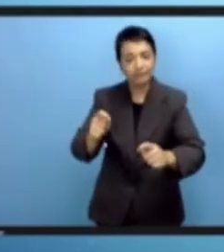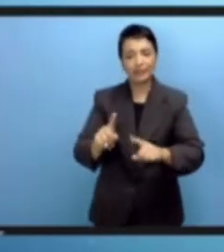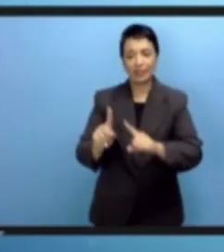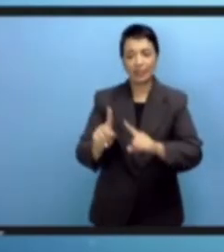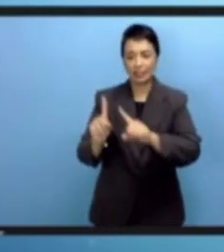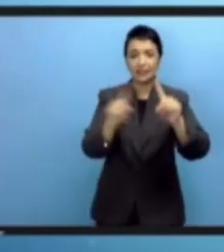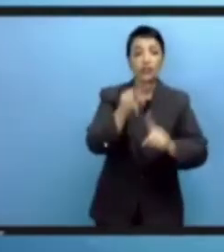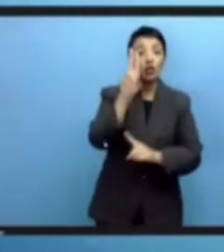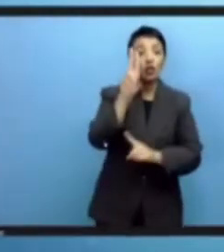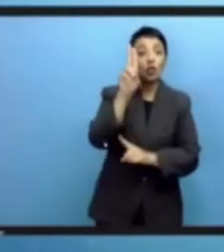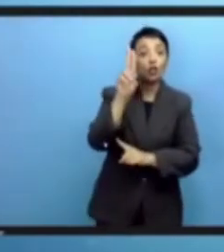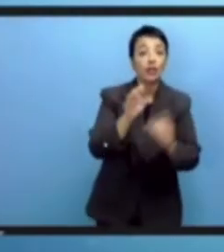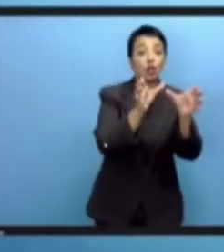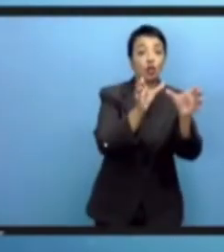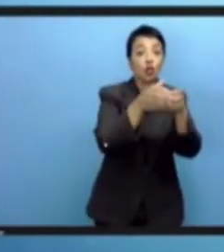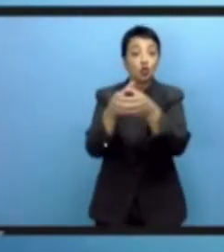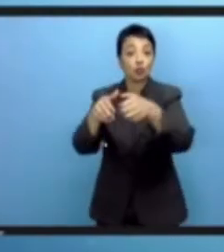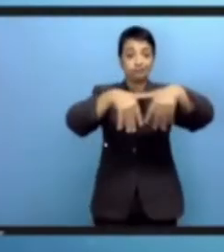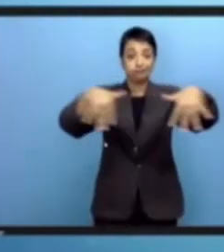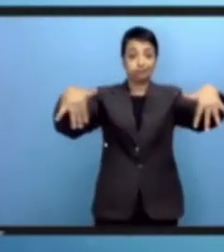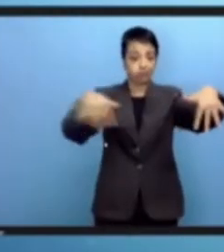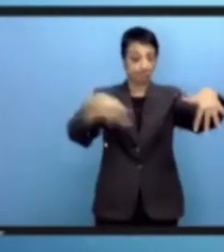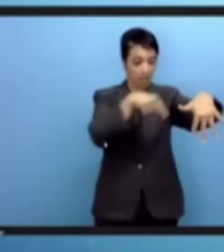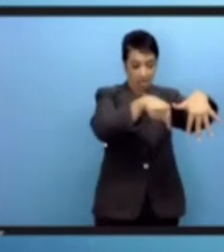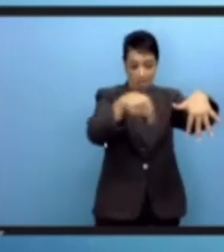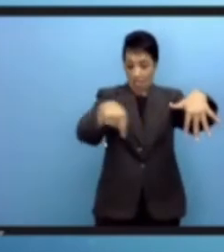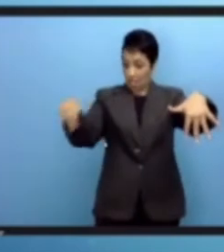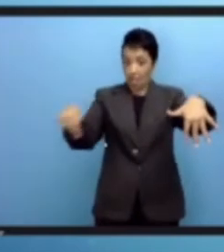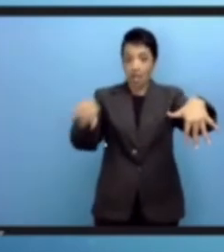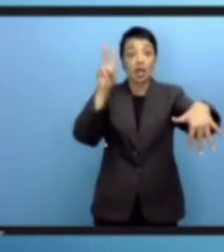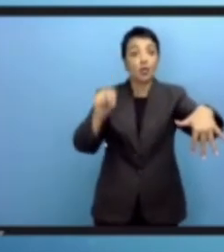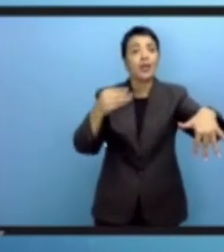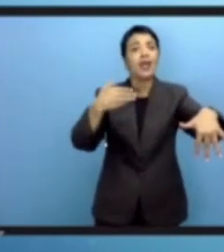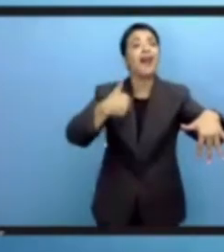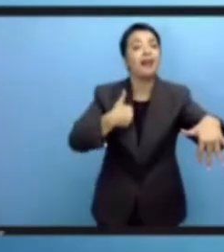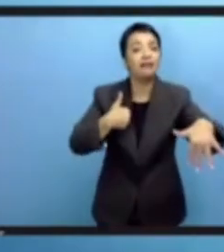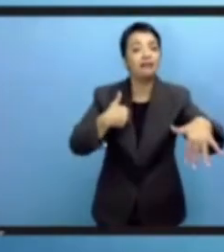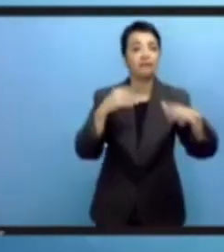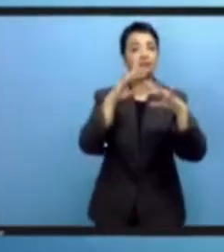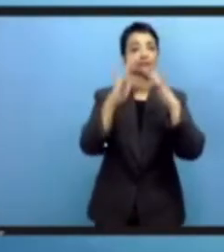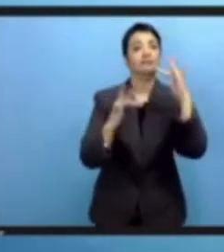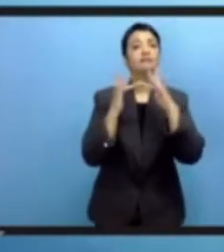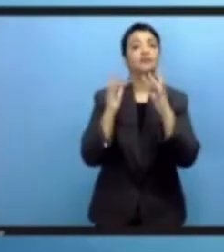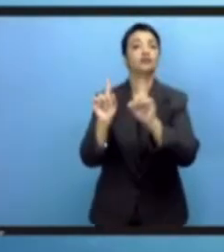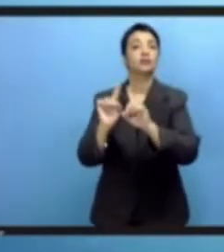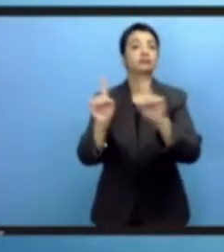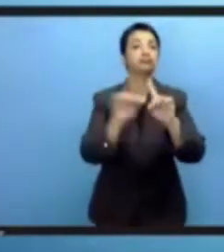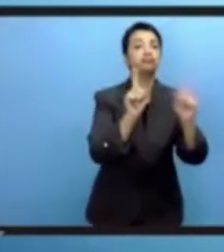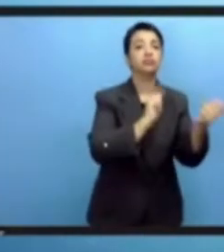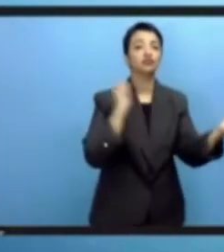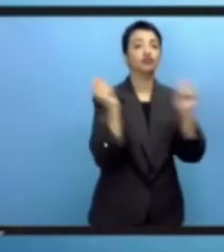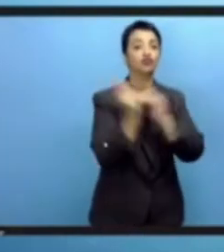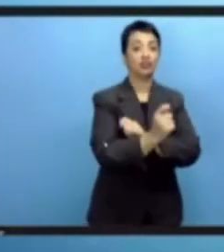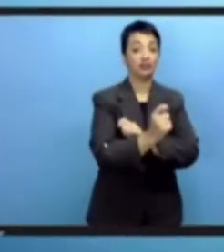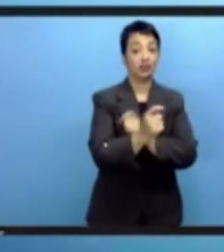الرقمي واليوم فإن كل مؤسسة أممية تطلع